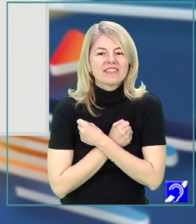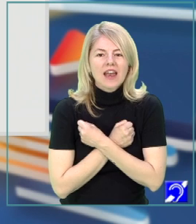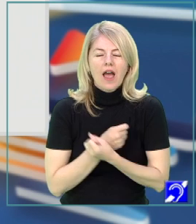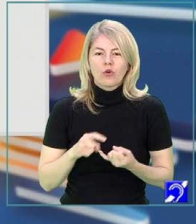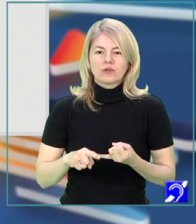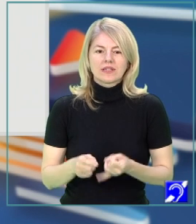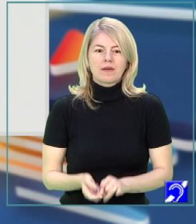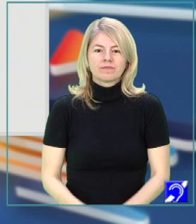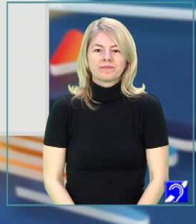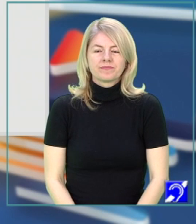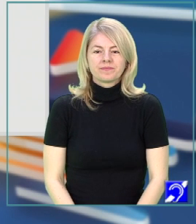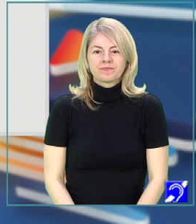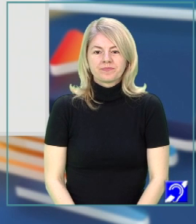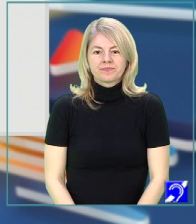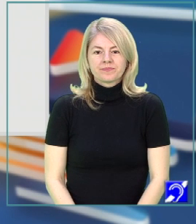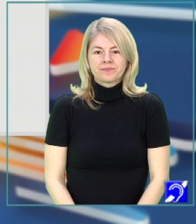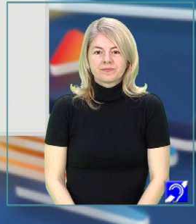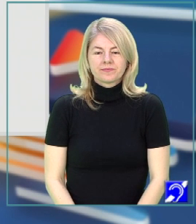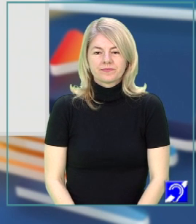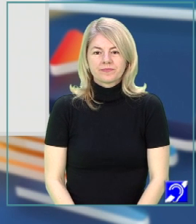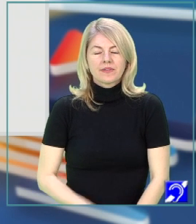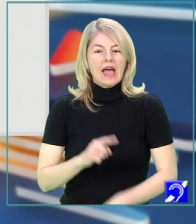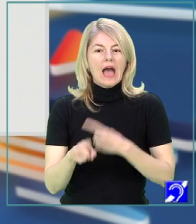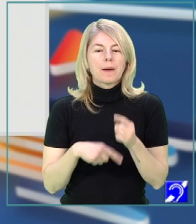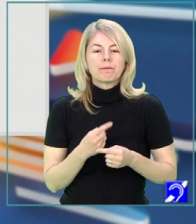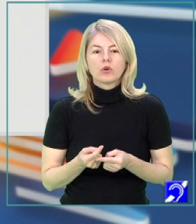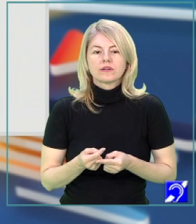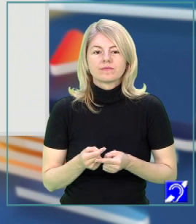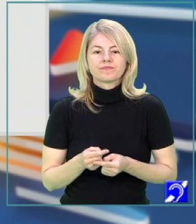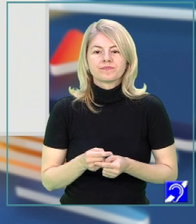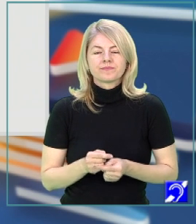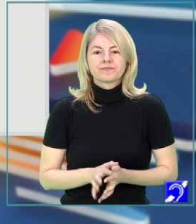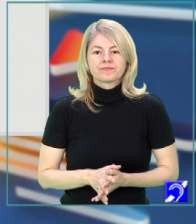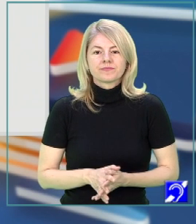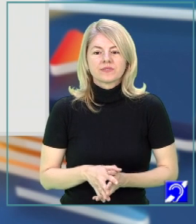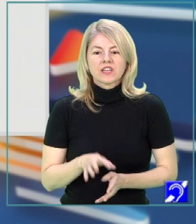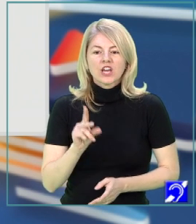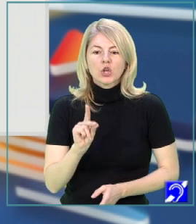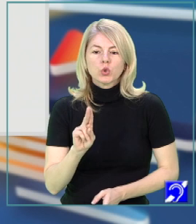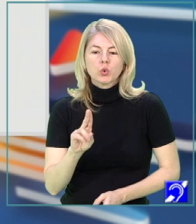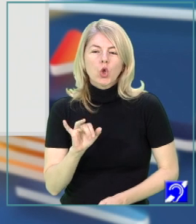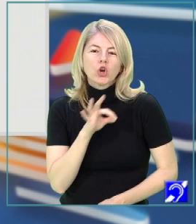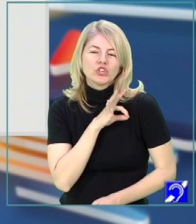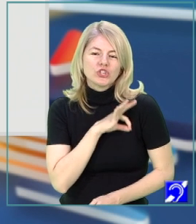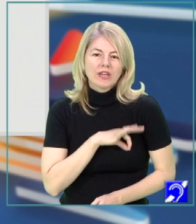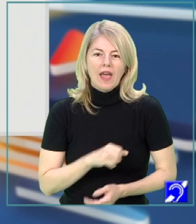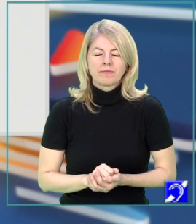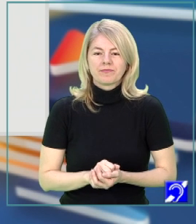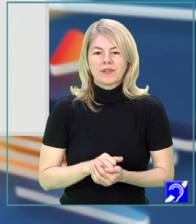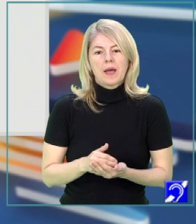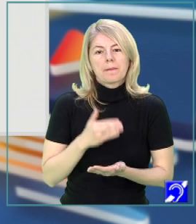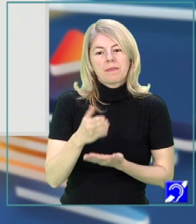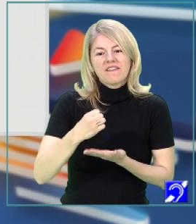exemplu, încă din prima strofă. Apoi avem duioșia. Mai departe,